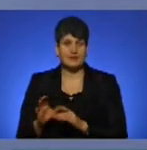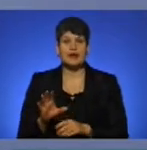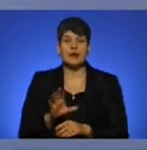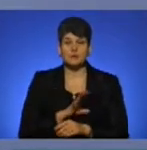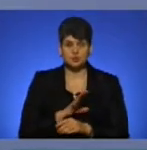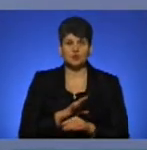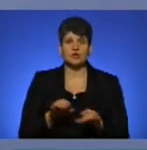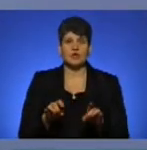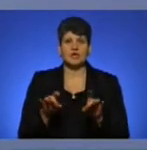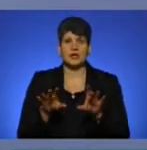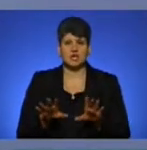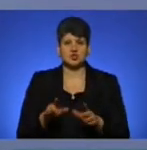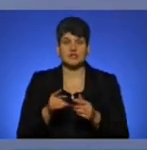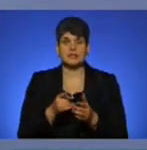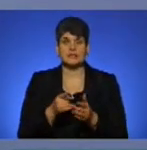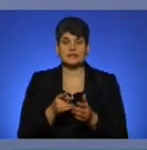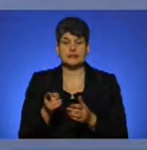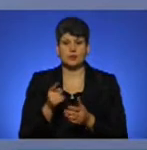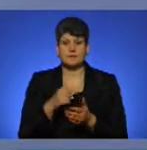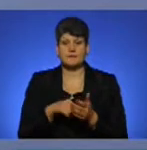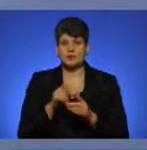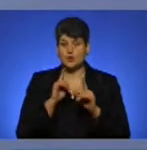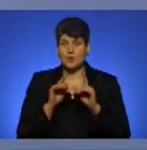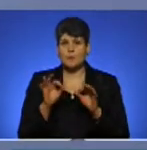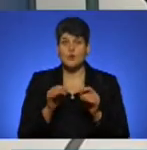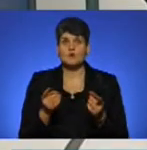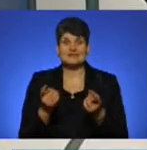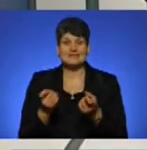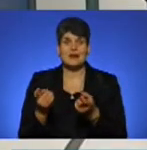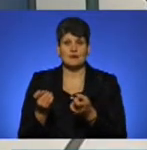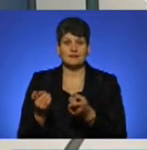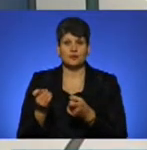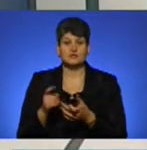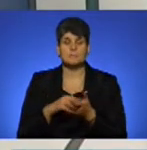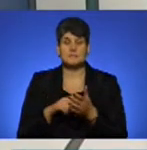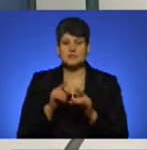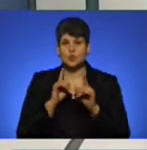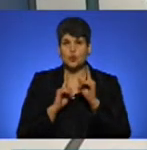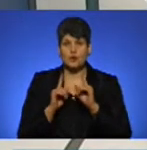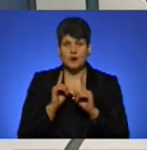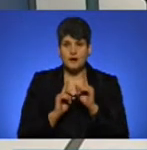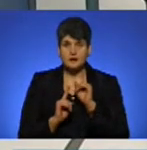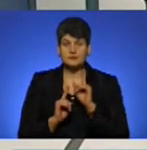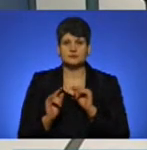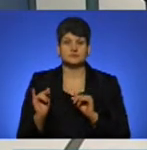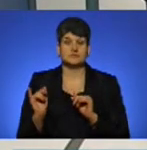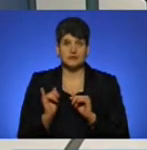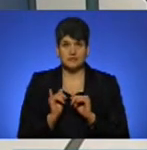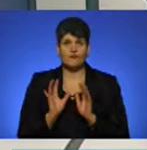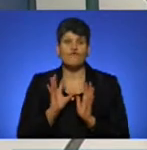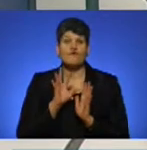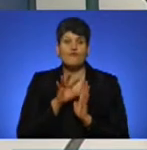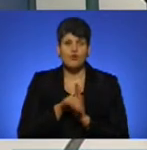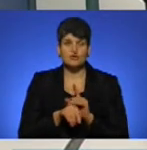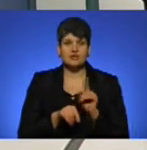відповідне рішення Тернопільської міської ради про залучення міської ради і входження